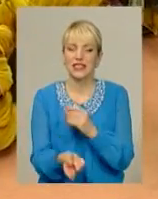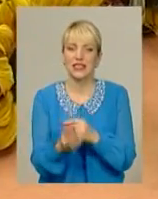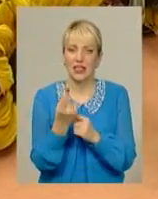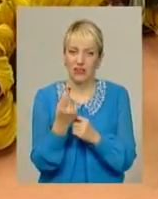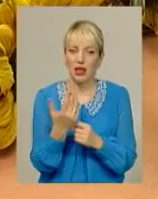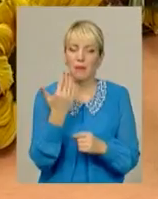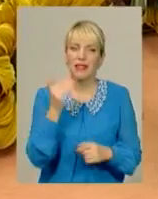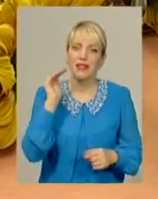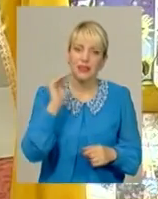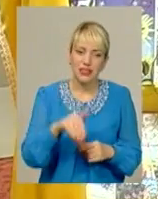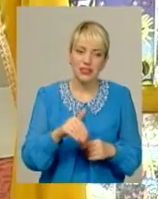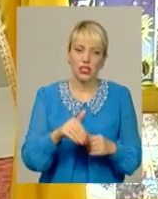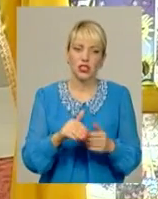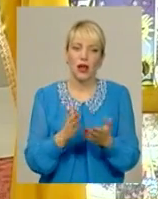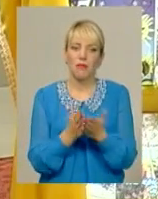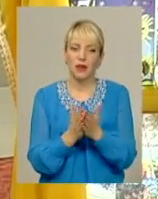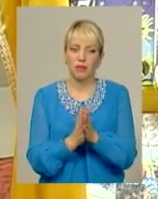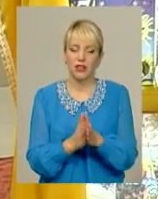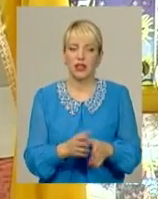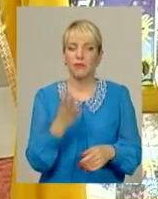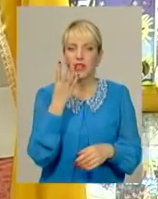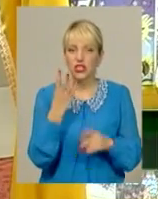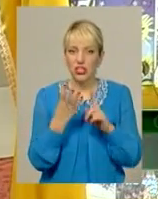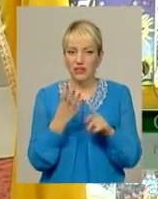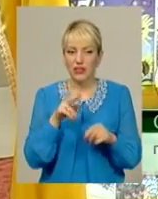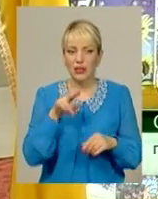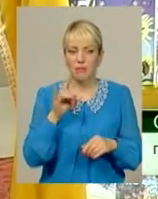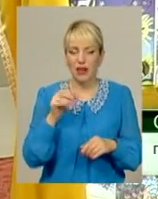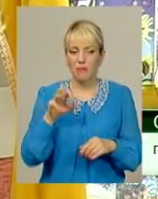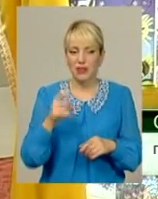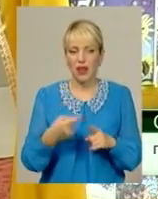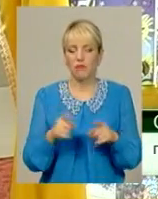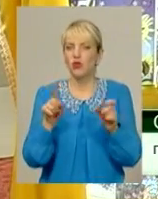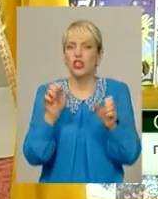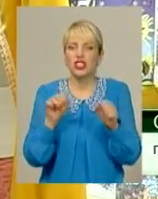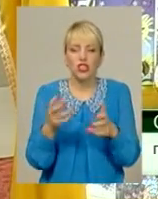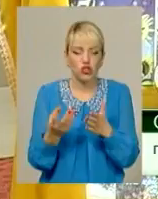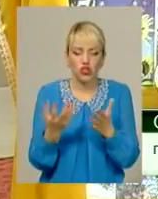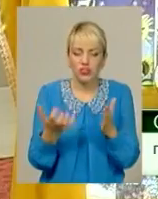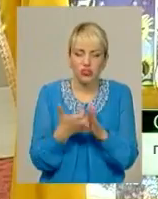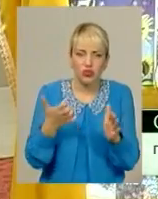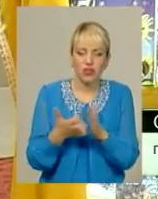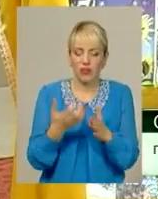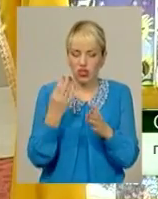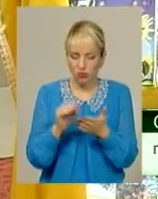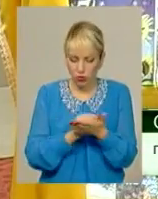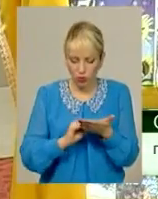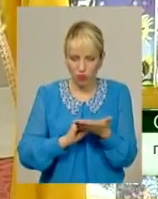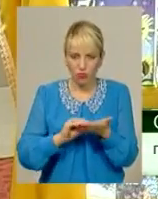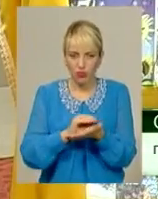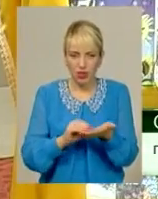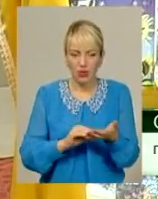п'ять тисяч примірників. Четверта премія «Коронації слова». Ще щось не так, ще треба дописувати. Як у Львові під час